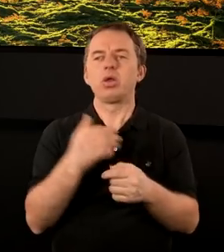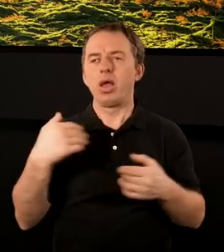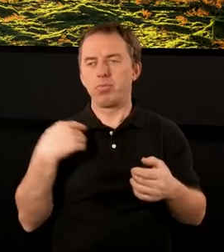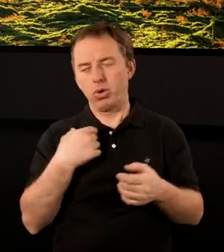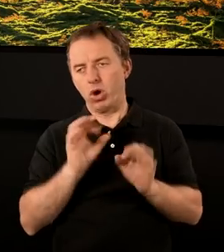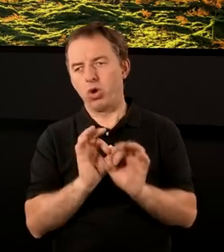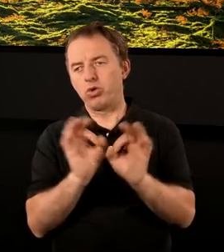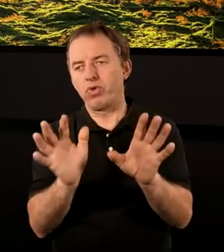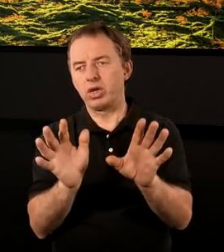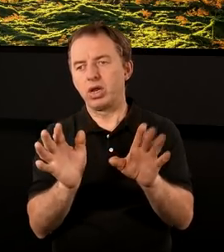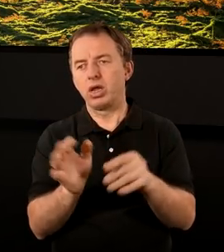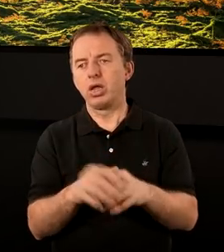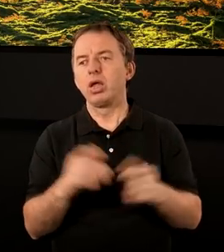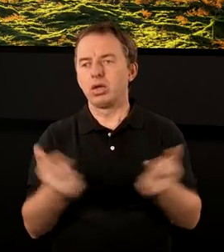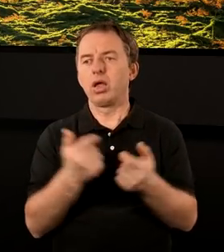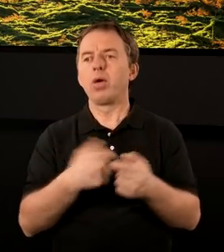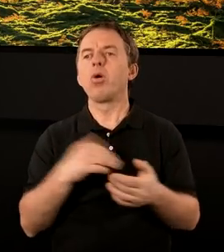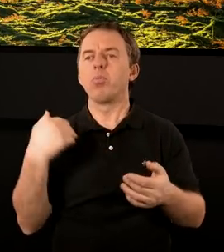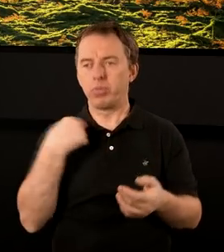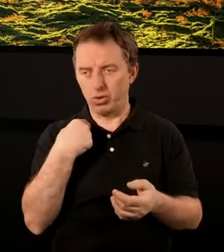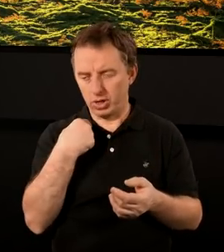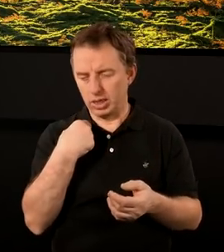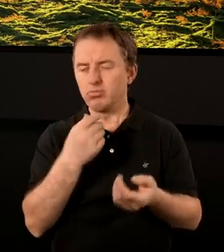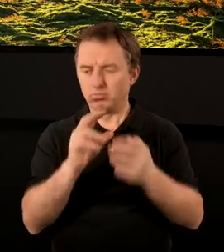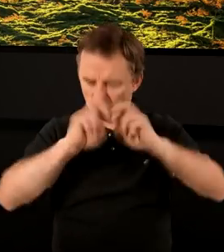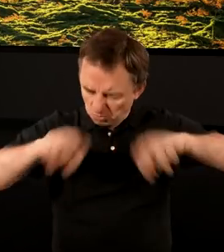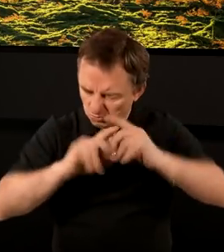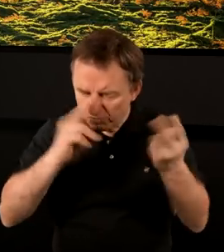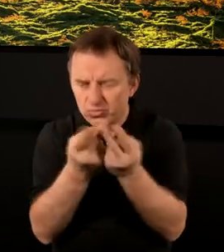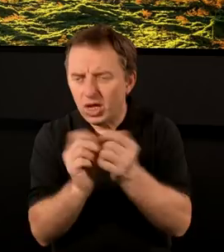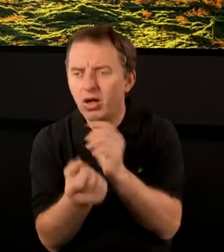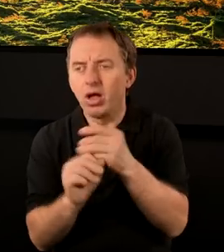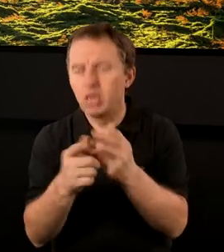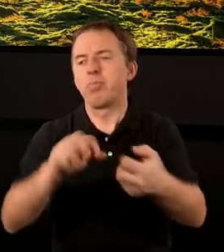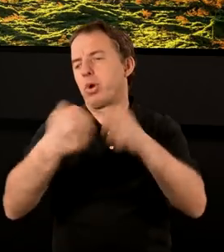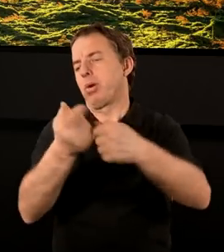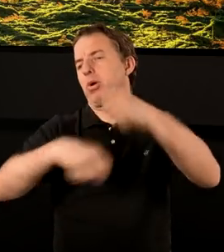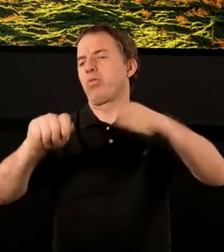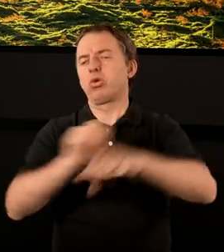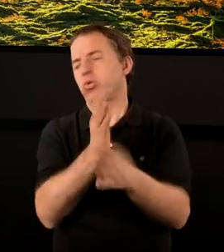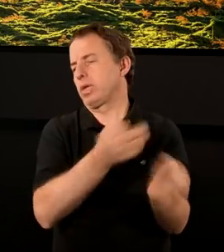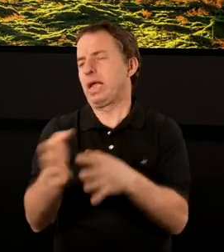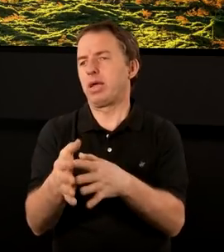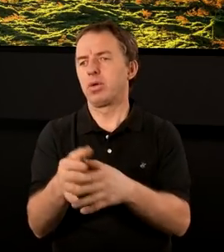co wcale nie było oczywiste, to te zagrożenia potrafiły być zidentyfikowane i problem rozwiązany, prawda? Jacyś